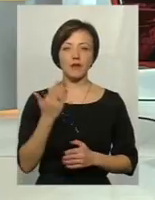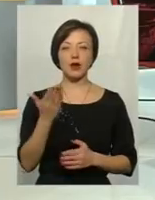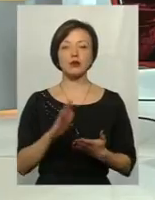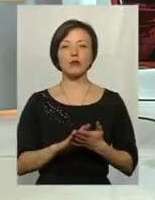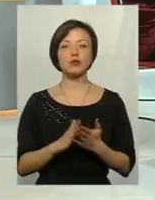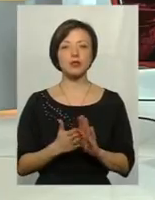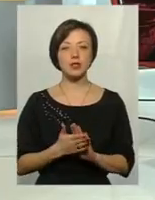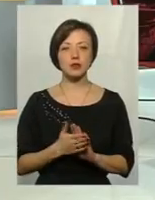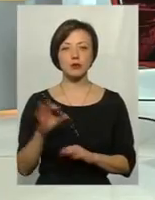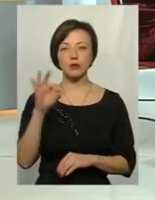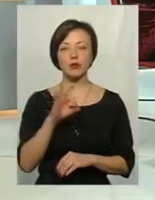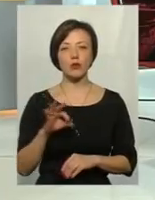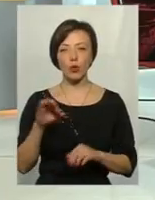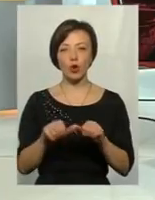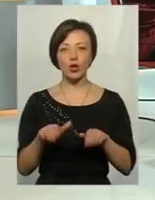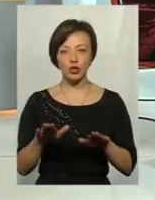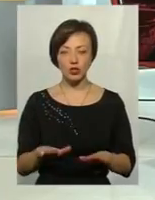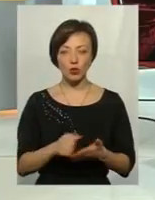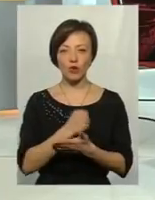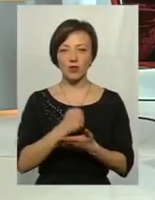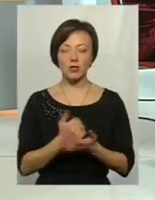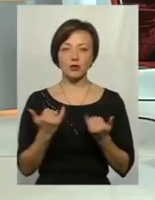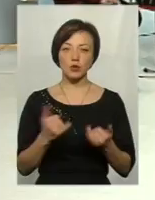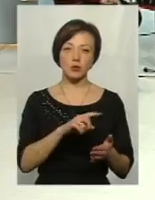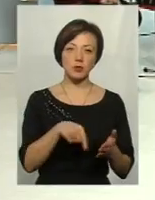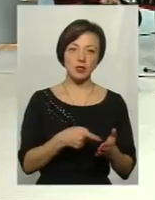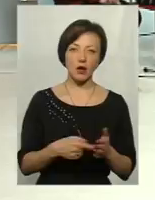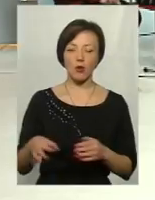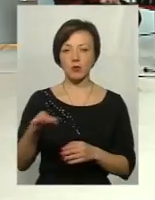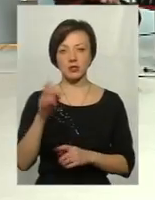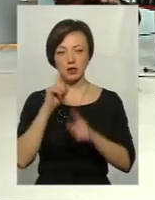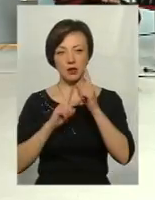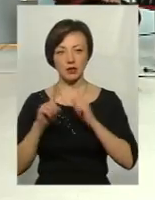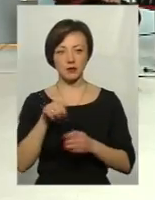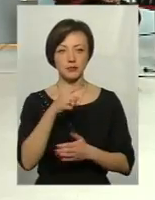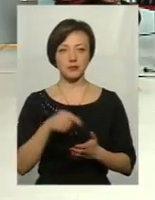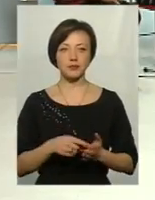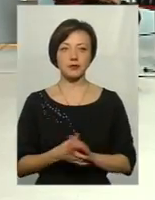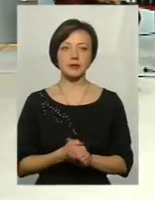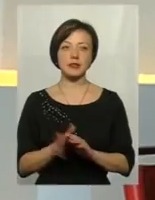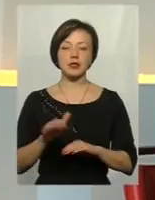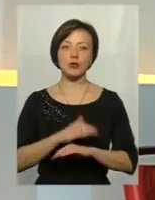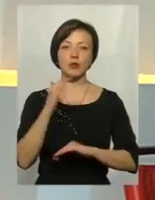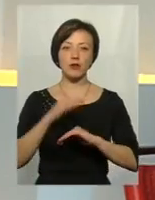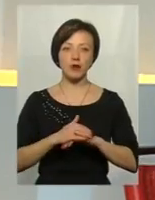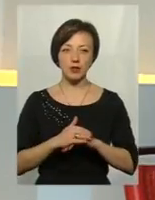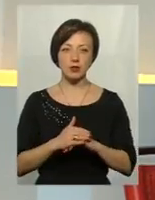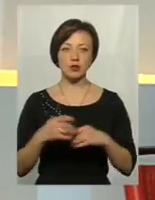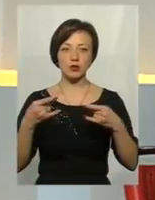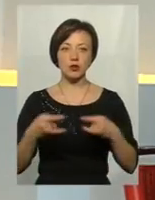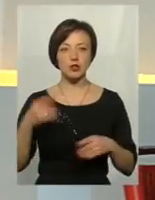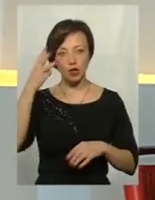позиція щодо тих рішень, які ухвалила сьогодні міська рада та Хмельницька обласна рада? Доброго вечора, студія, шановні